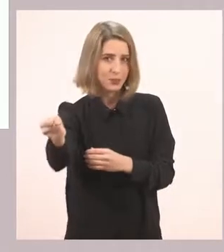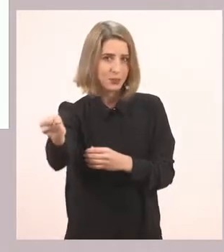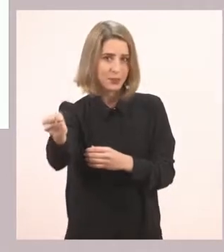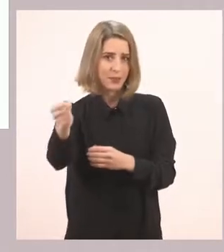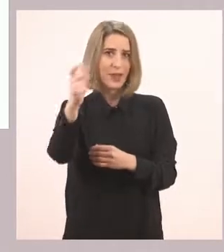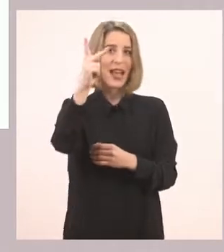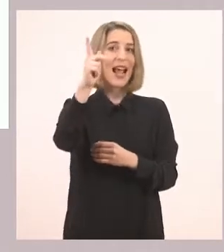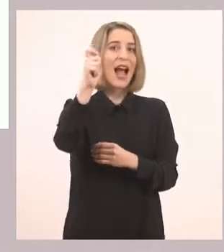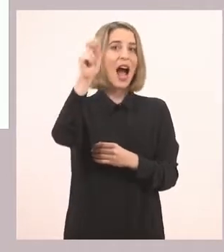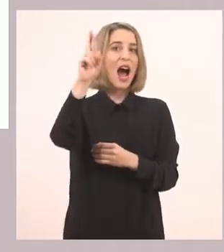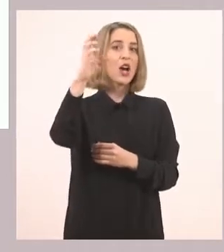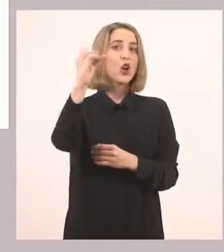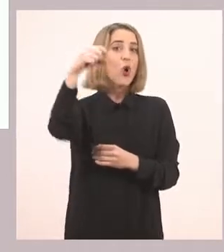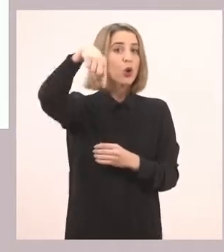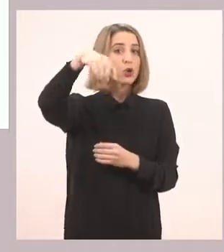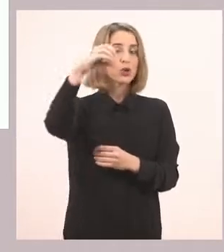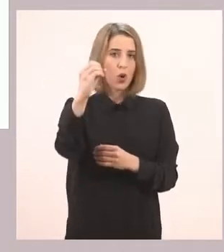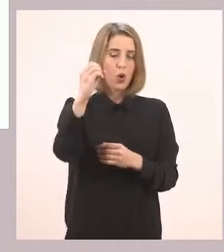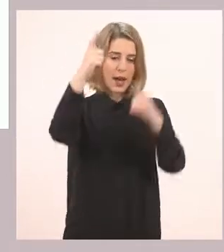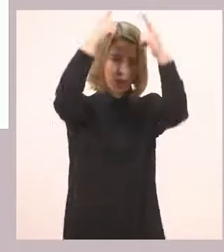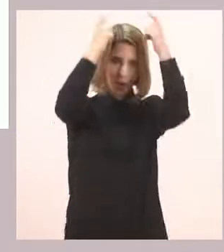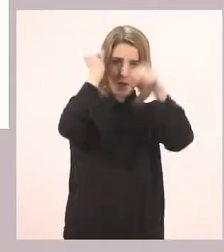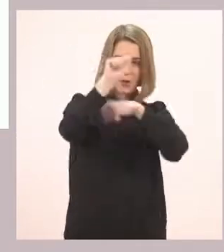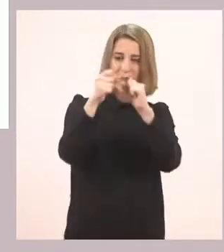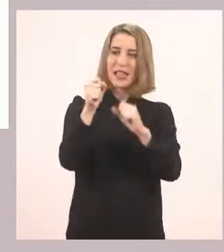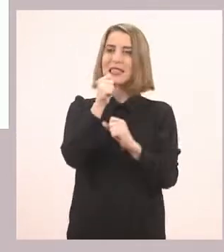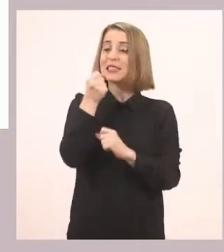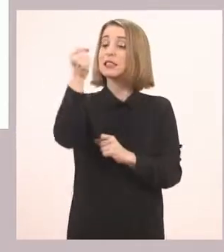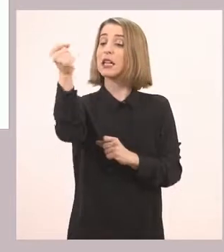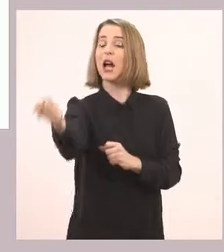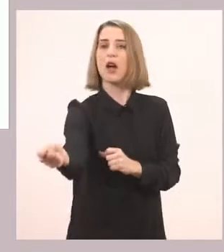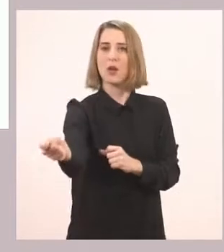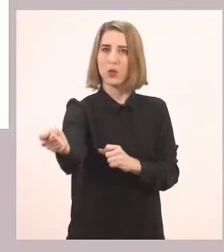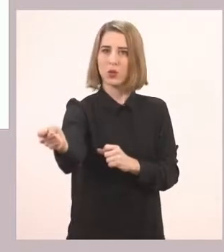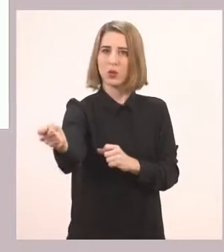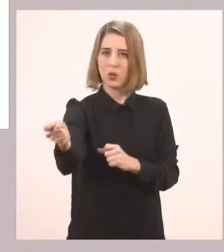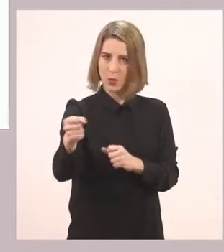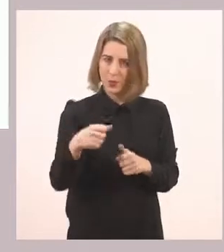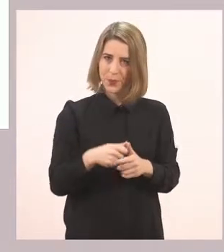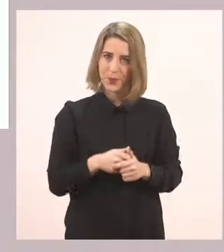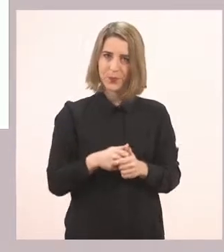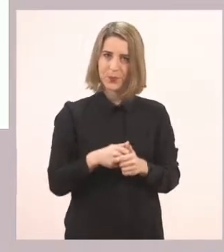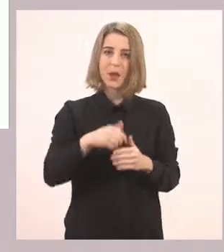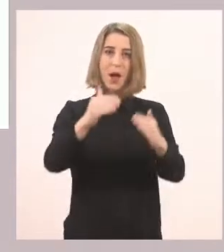προσπαθεί να δώσει στο ρένο το καρότο. Και πάμε μετά από κάτω. Έχει ένα